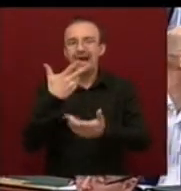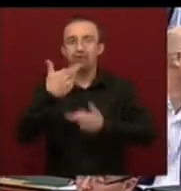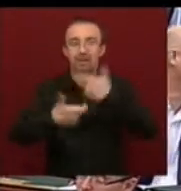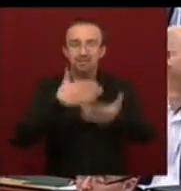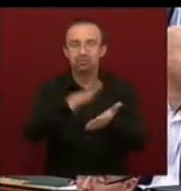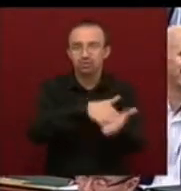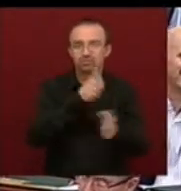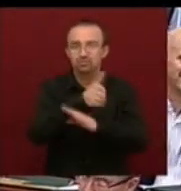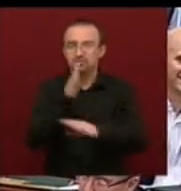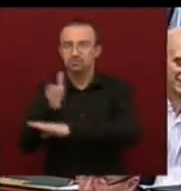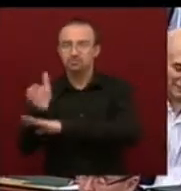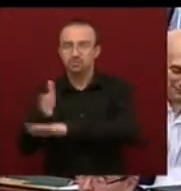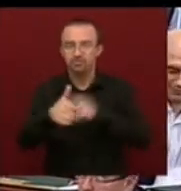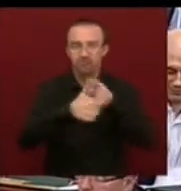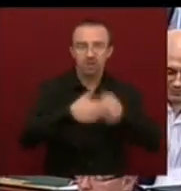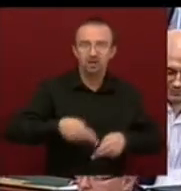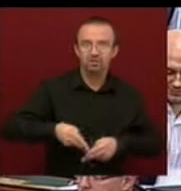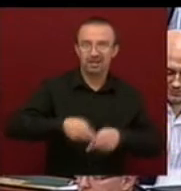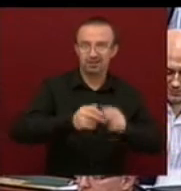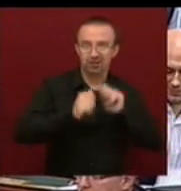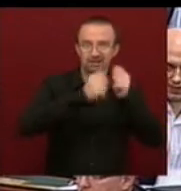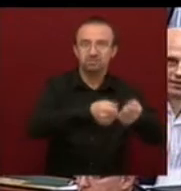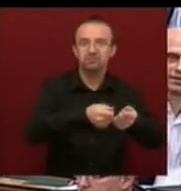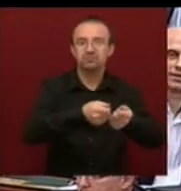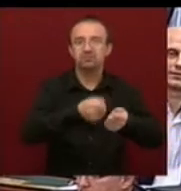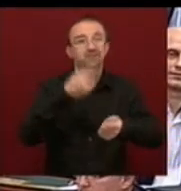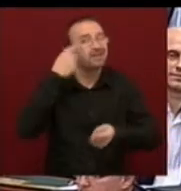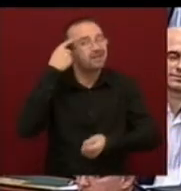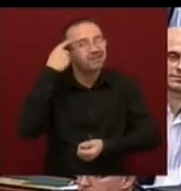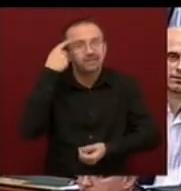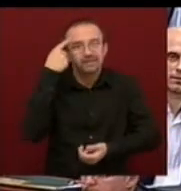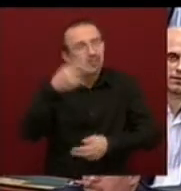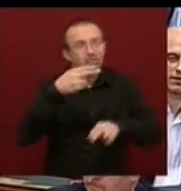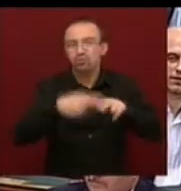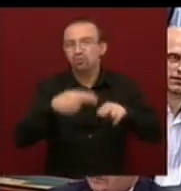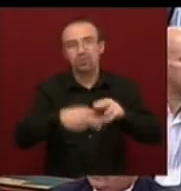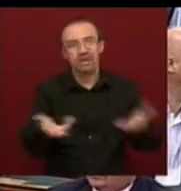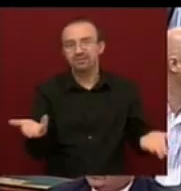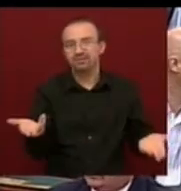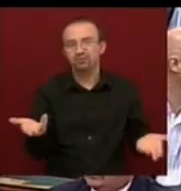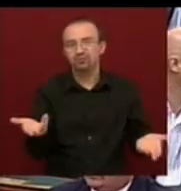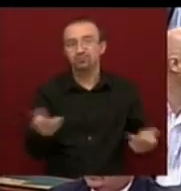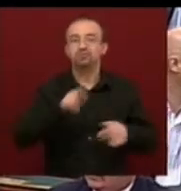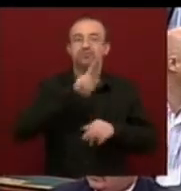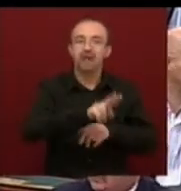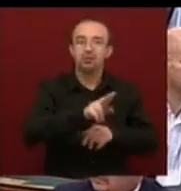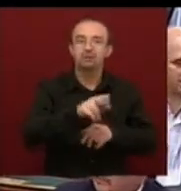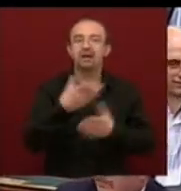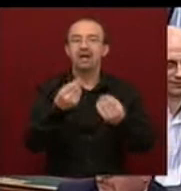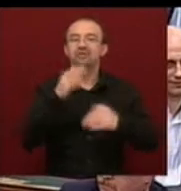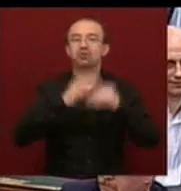elkezdtünk. Elkezdtünk segíteni azoknak, akik nem tudnak törleszteni. Rájuk vonatkozik az